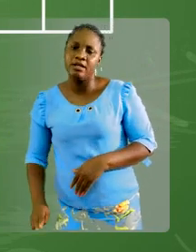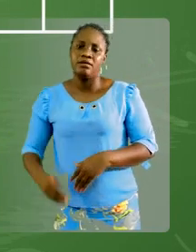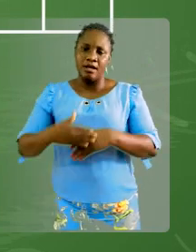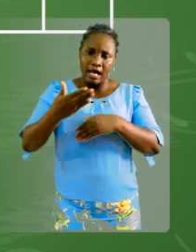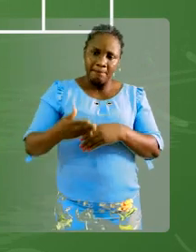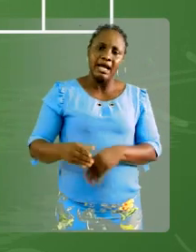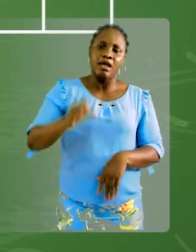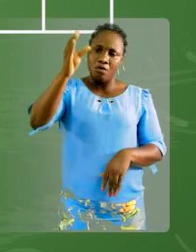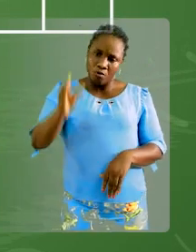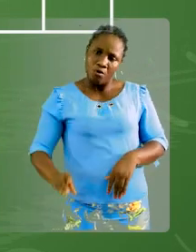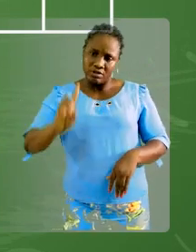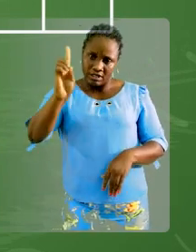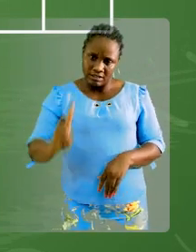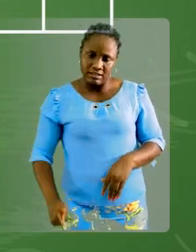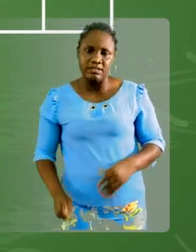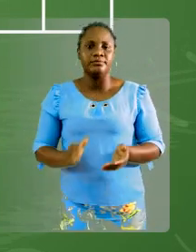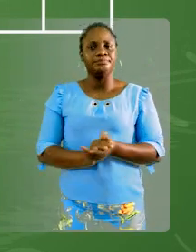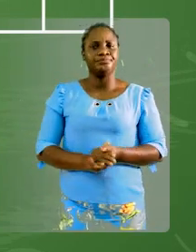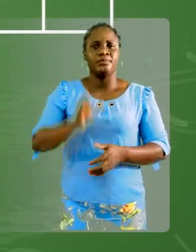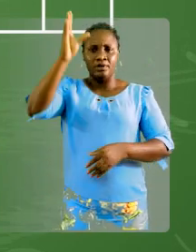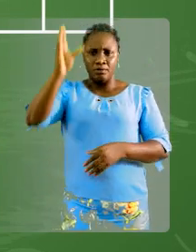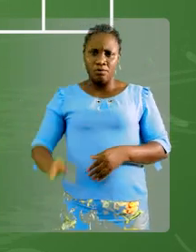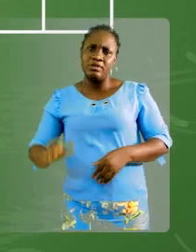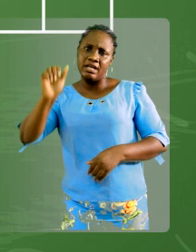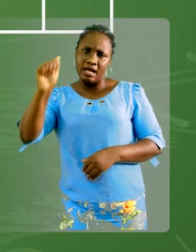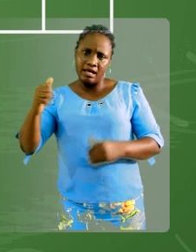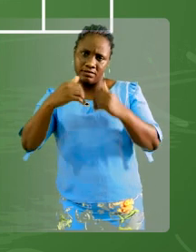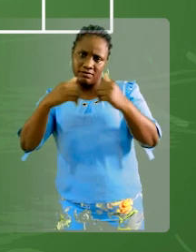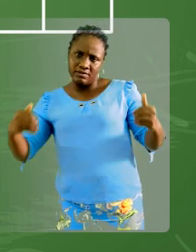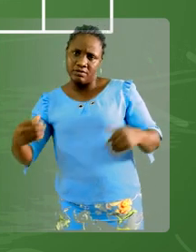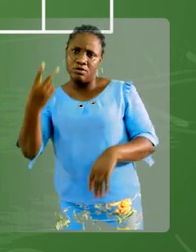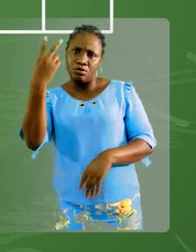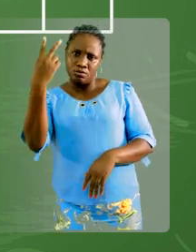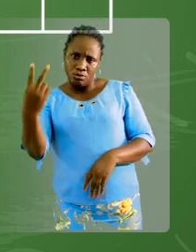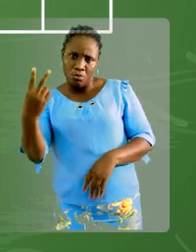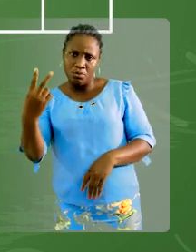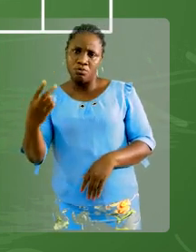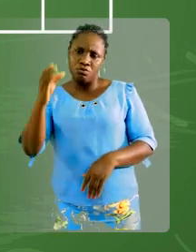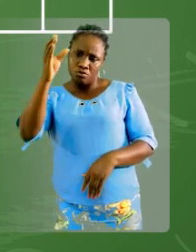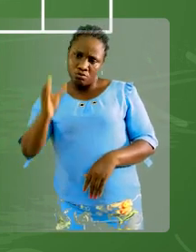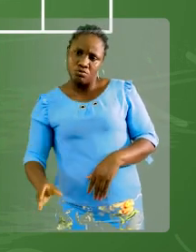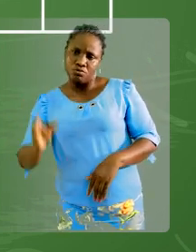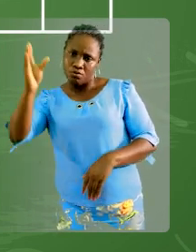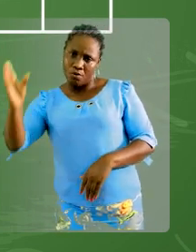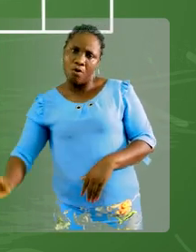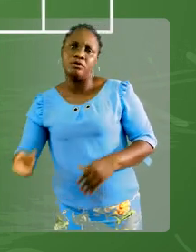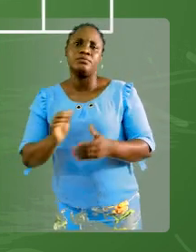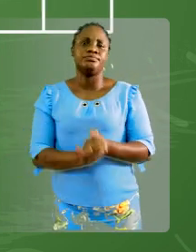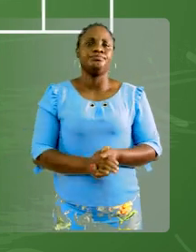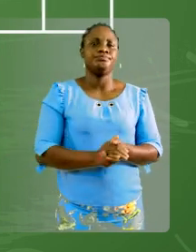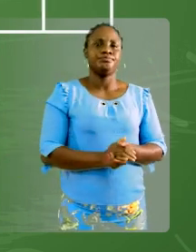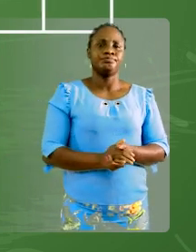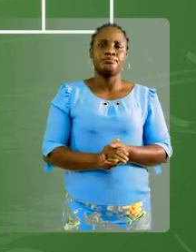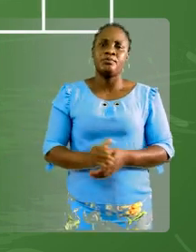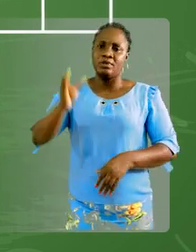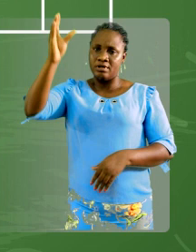la colonne des arts, il est aussi divisé en deux sous-colonnes, c'est-à-dire